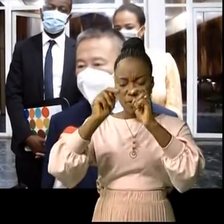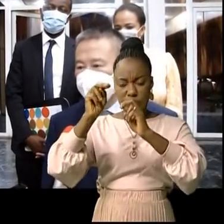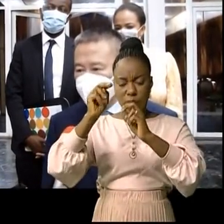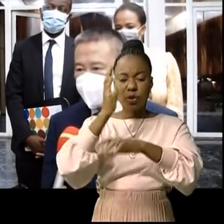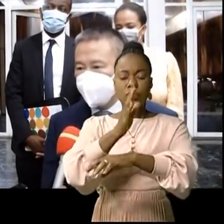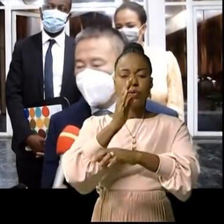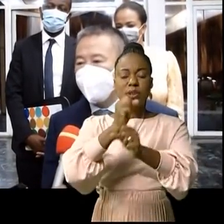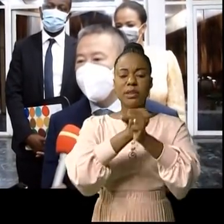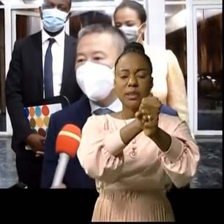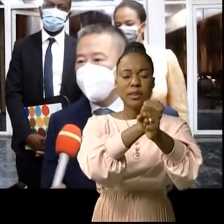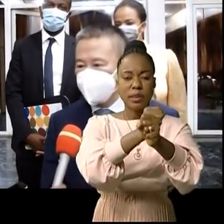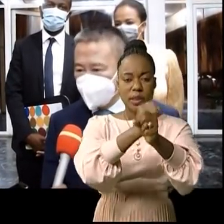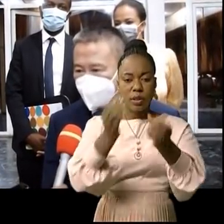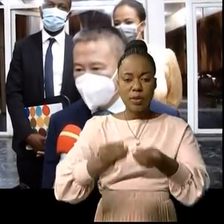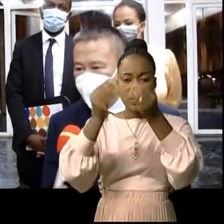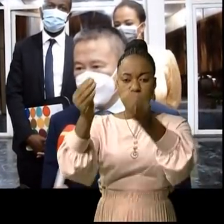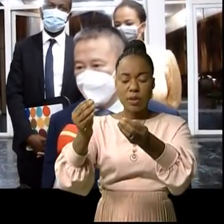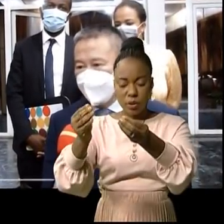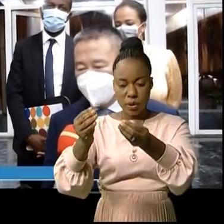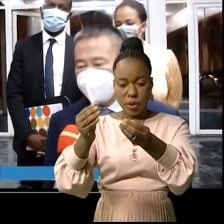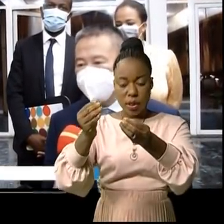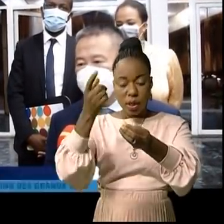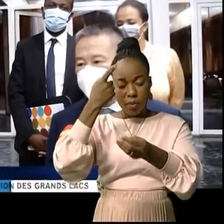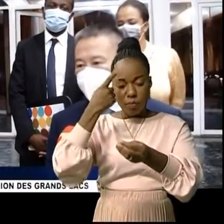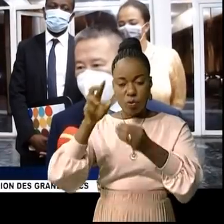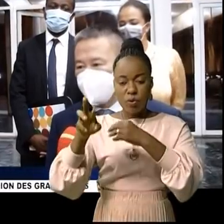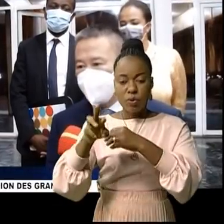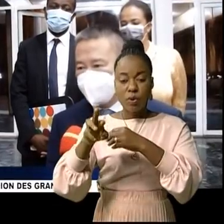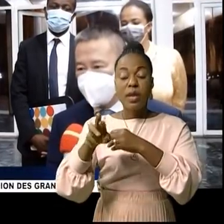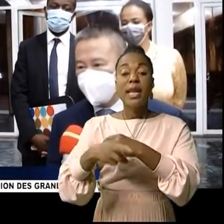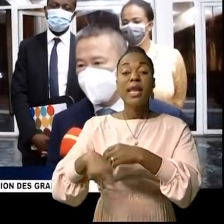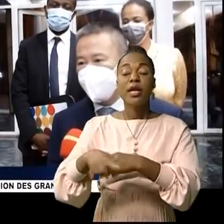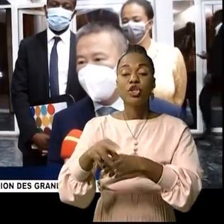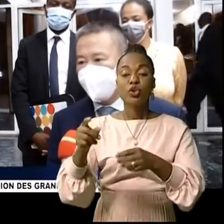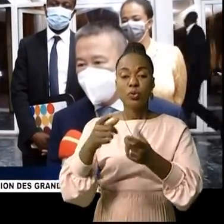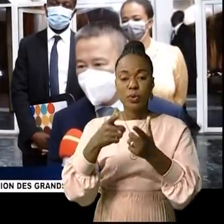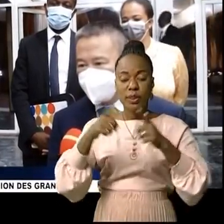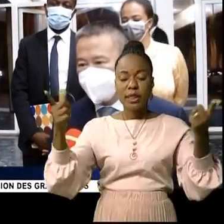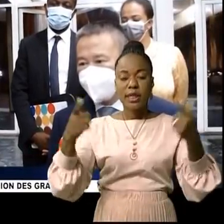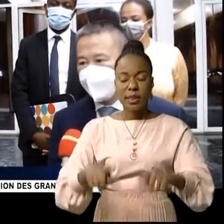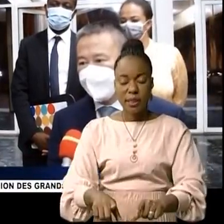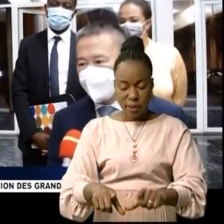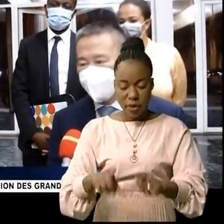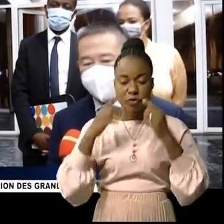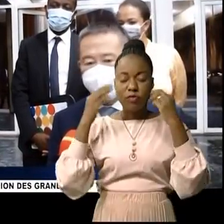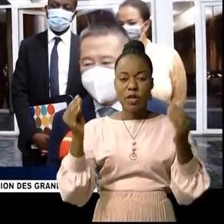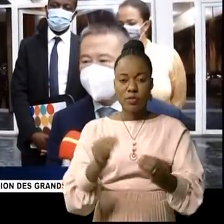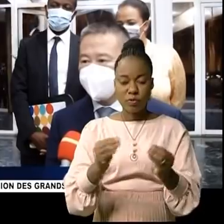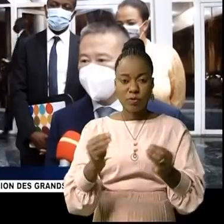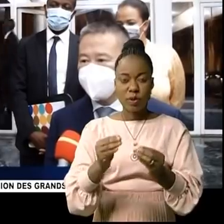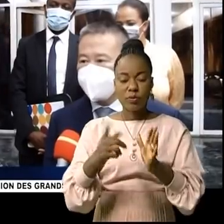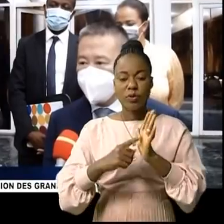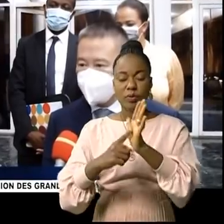dédiée à la région de Grand Lac. A notre avis, c'est une occasion à saisir par la RDC pour